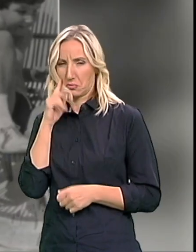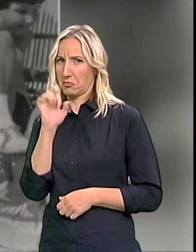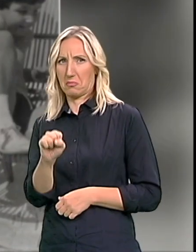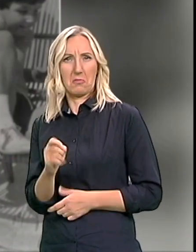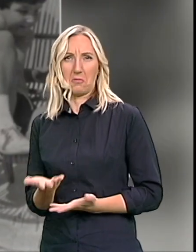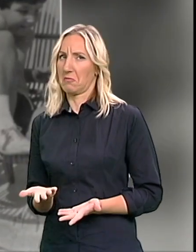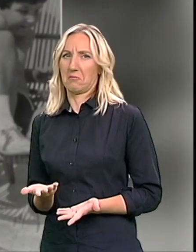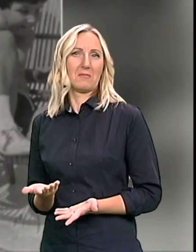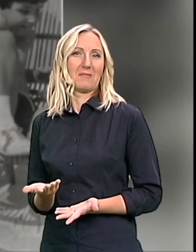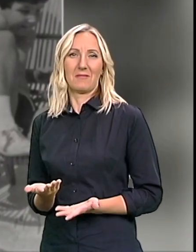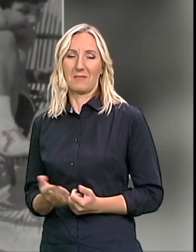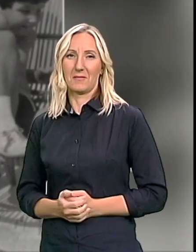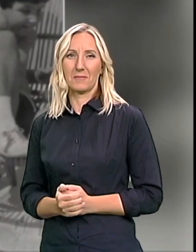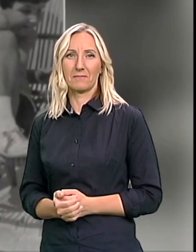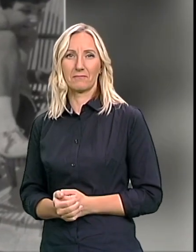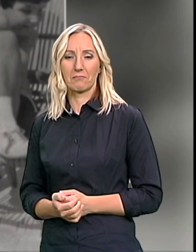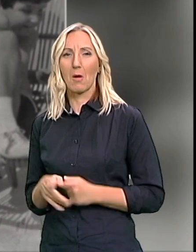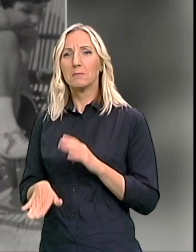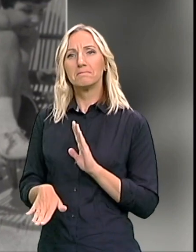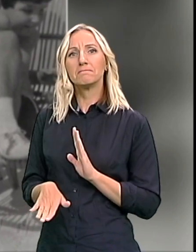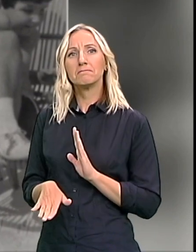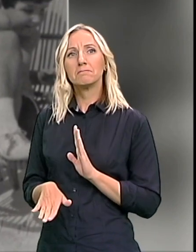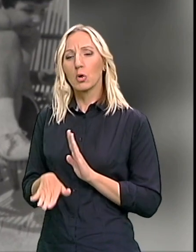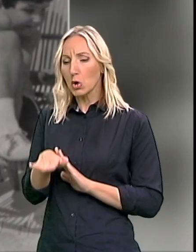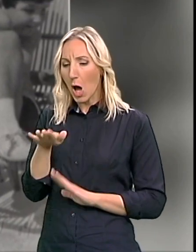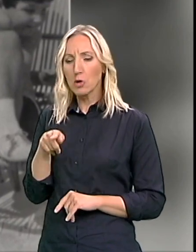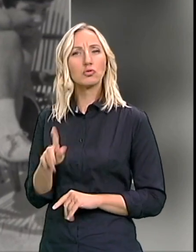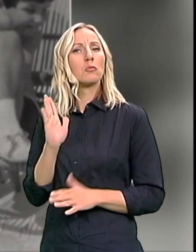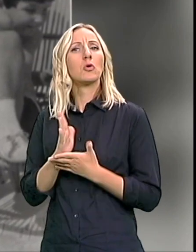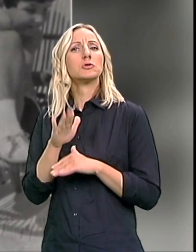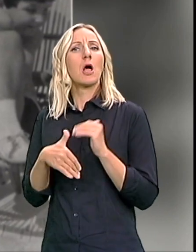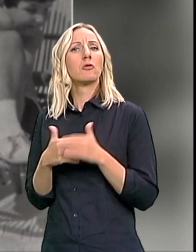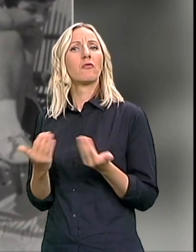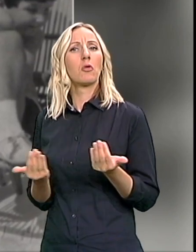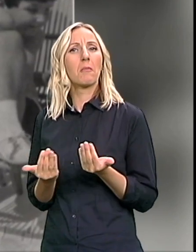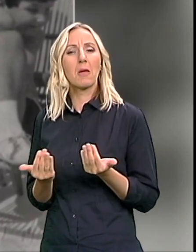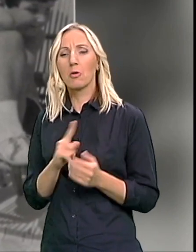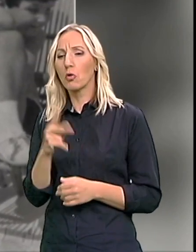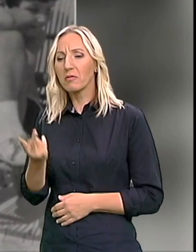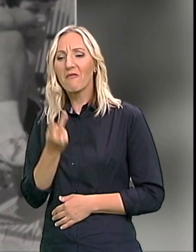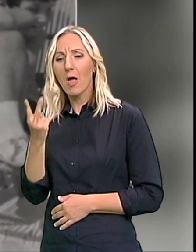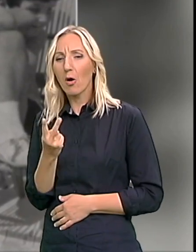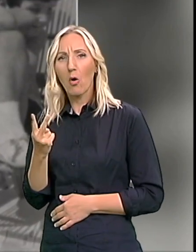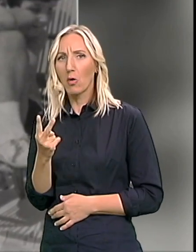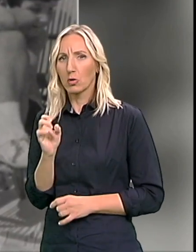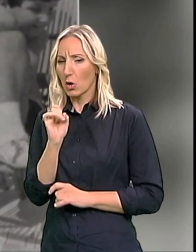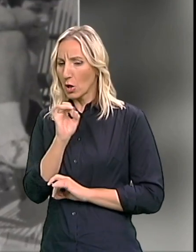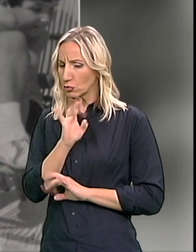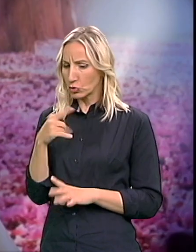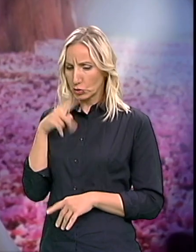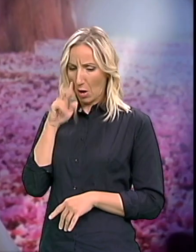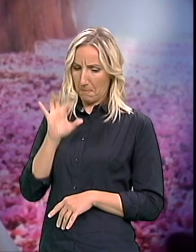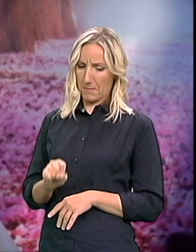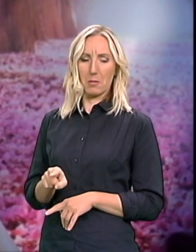za nas I rasta oko jedna zadovoljna beba I mi do nekih dve godine ništa nismo primjećivali